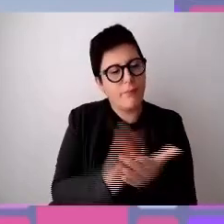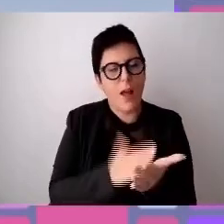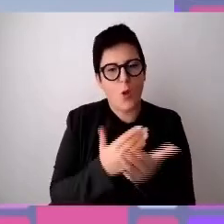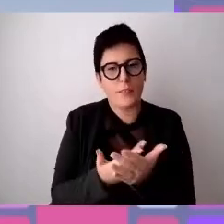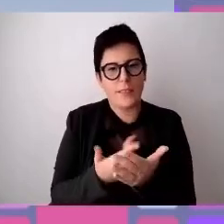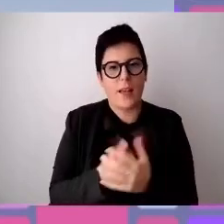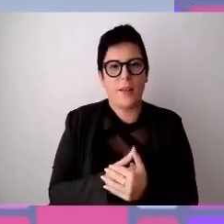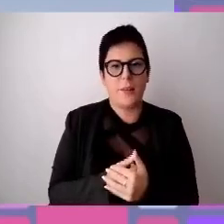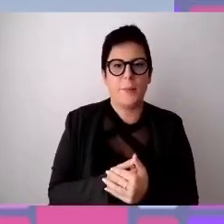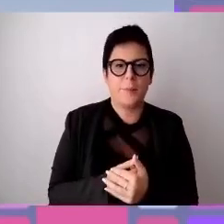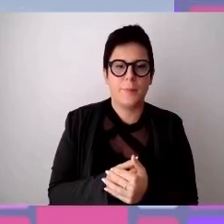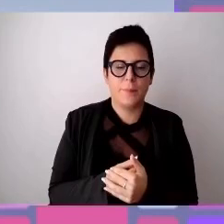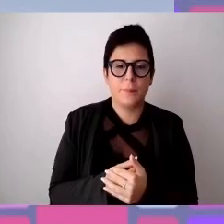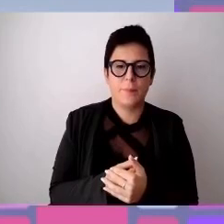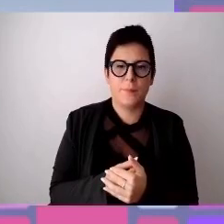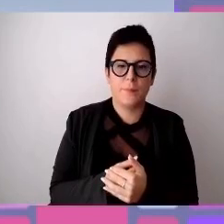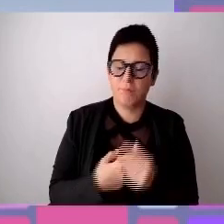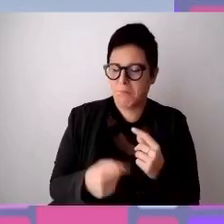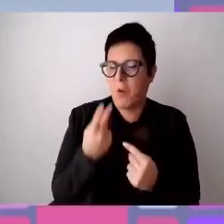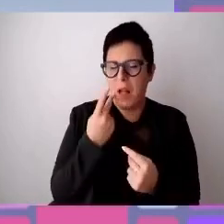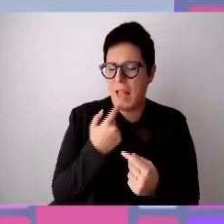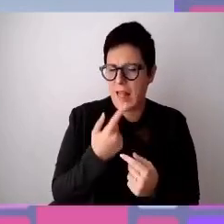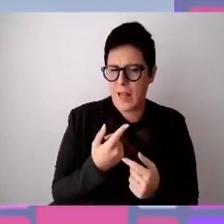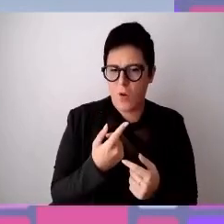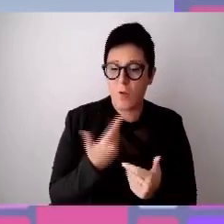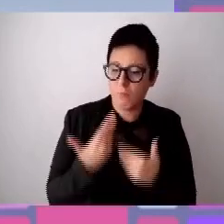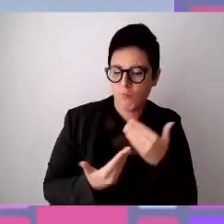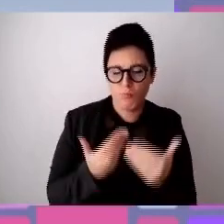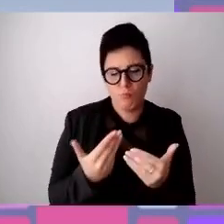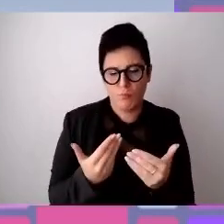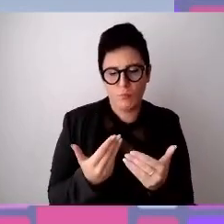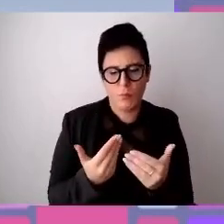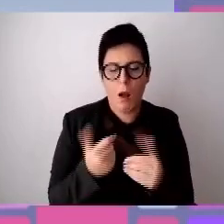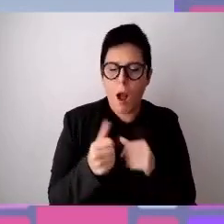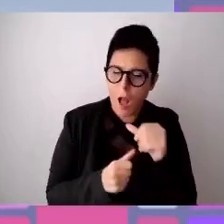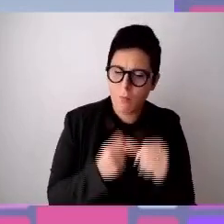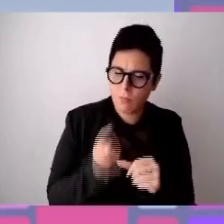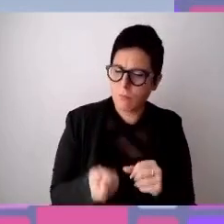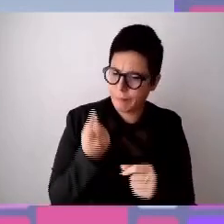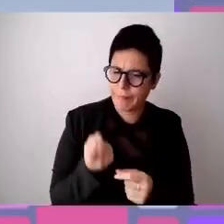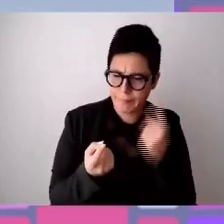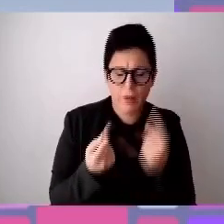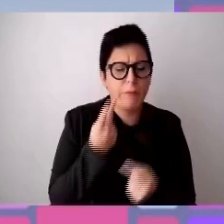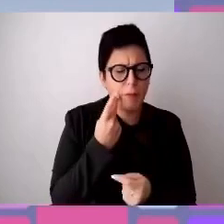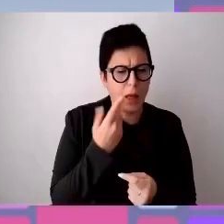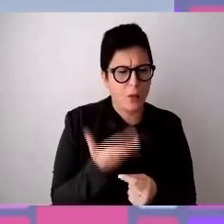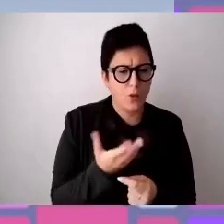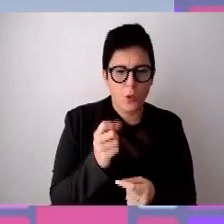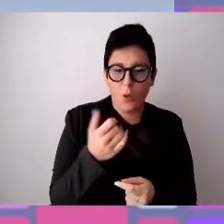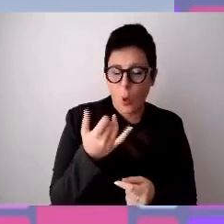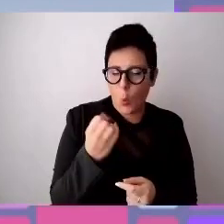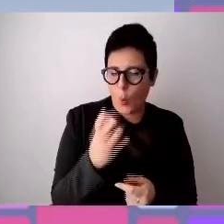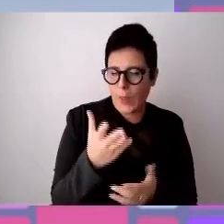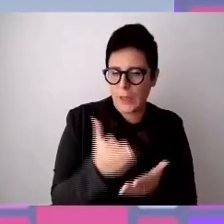è che stiamo notando, sto notando un cambiamento. Negli ultimi 15 anni